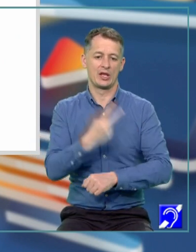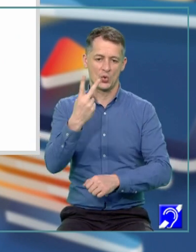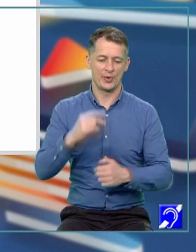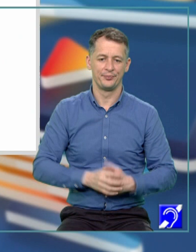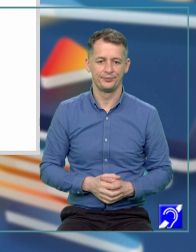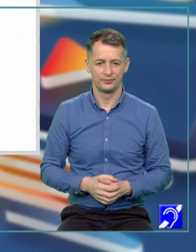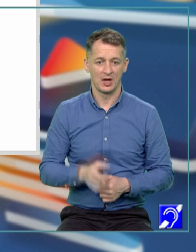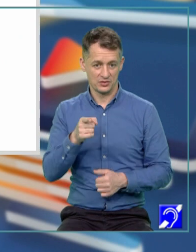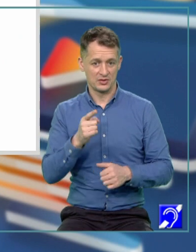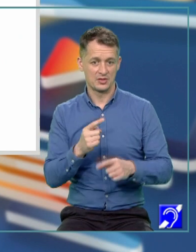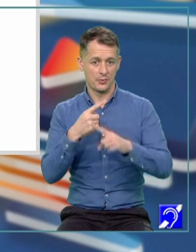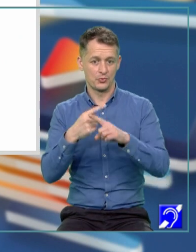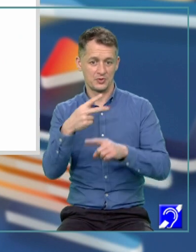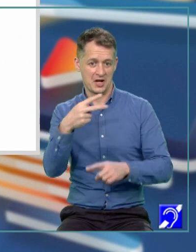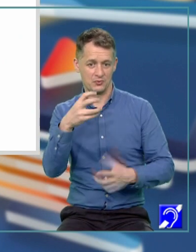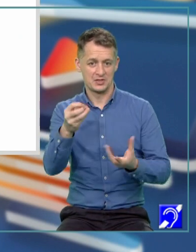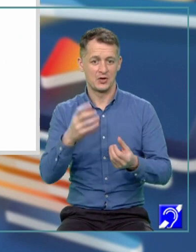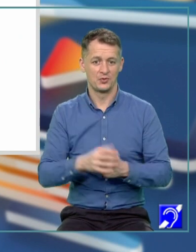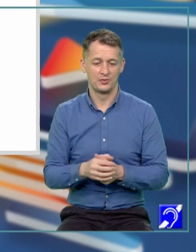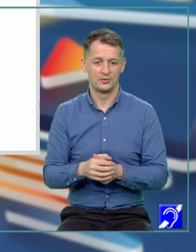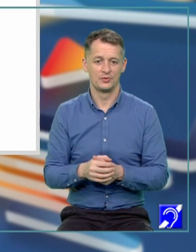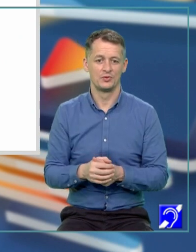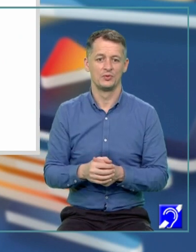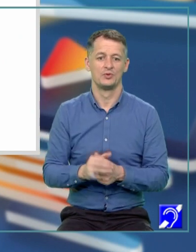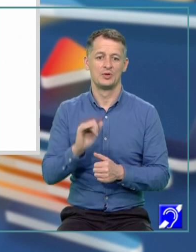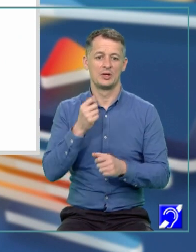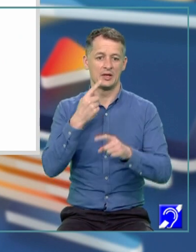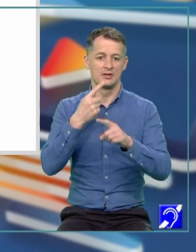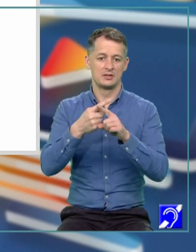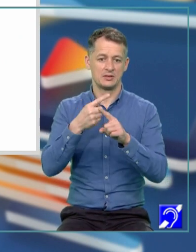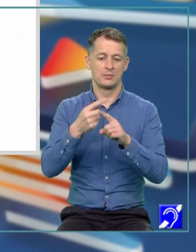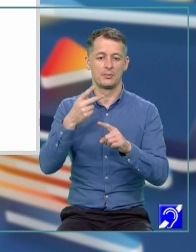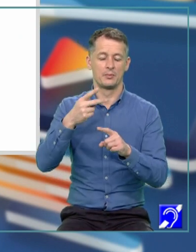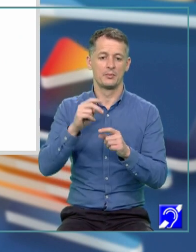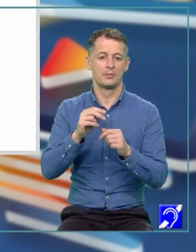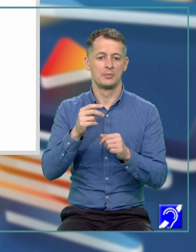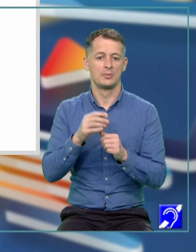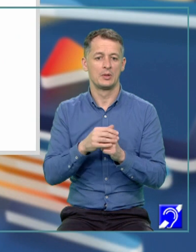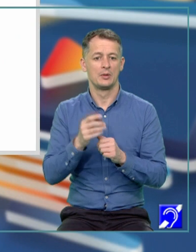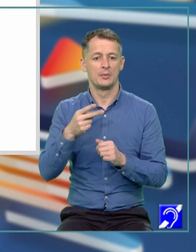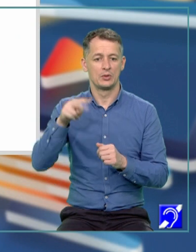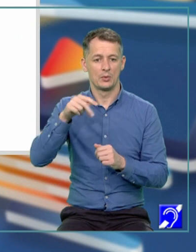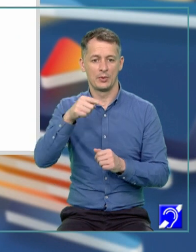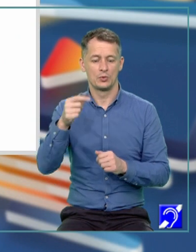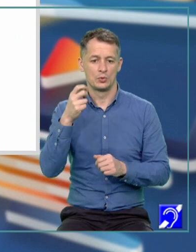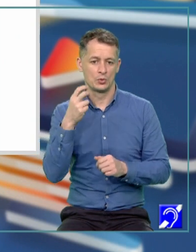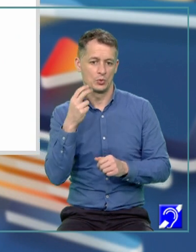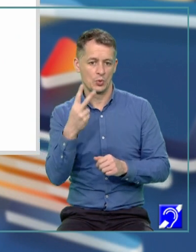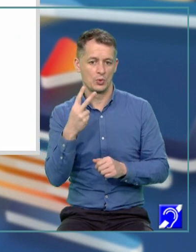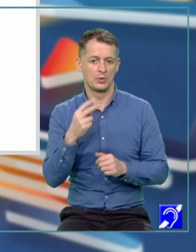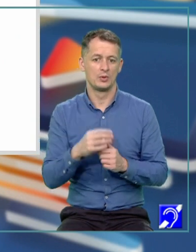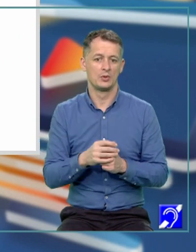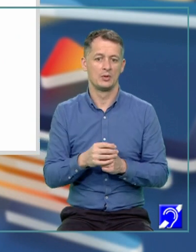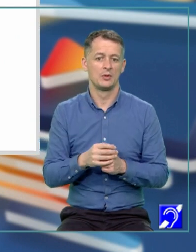Acest produs este egal cu 0. Ori, X minus 1 pe 2 totul la a doua fiind egal cu 0 ne conduce la